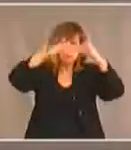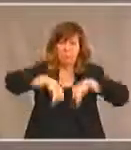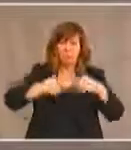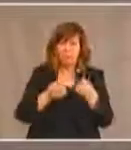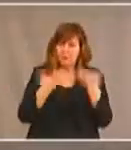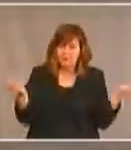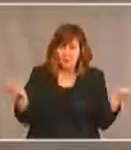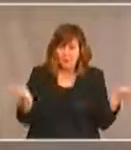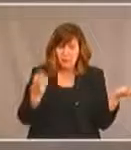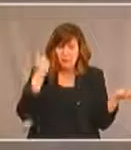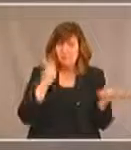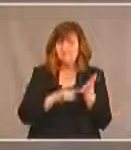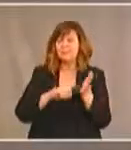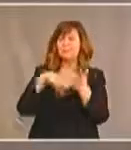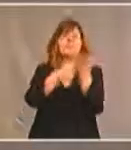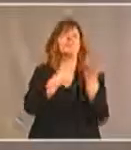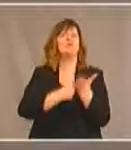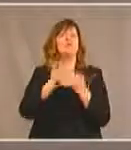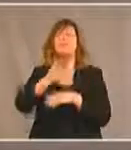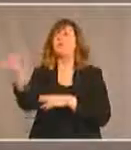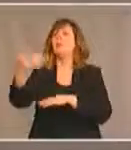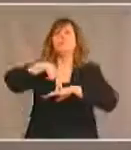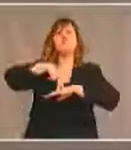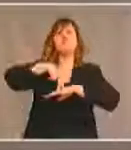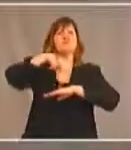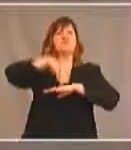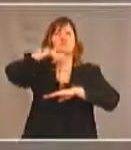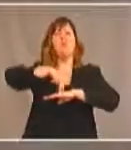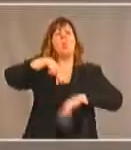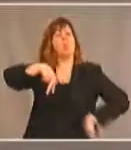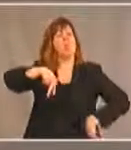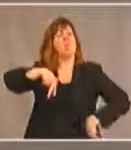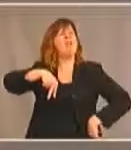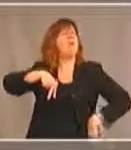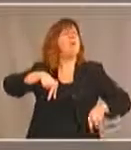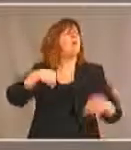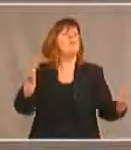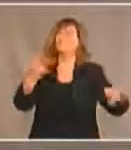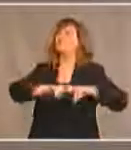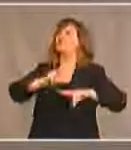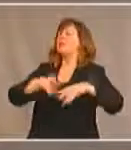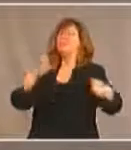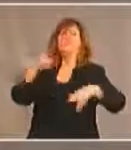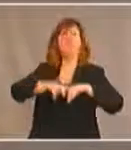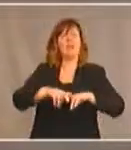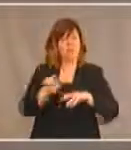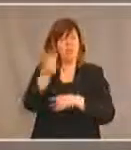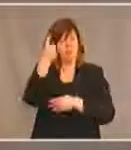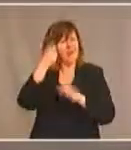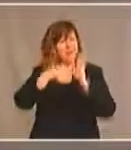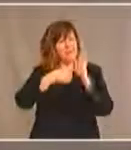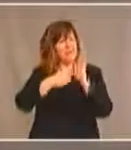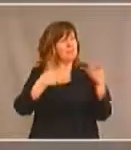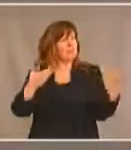pourrait pas discuter si tout le monde devait se tenir debout pendant toute la séance tout le monde dirait où est mon fauteuil où est l'éclairage où sont les